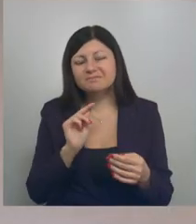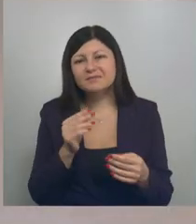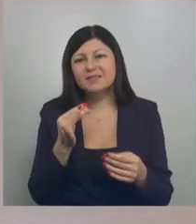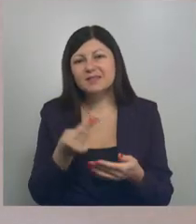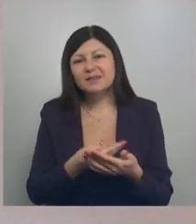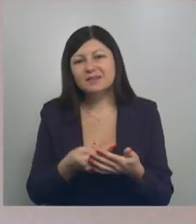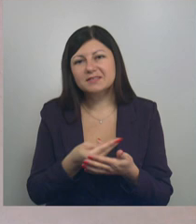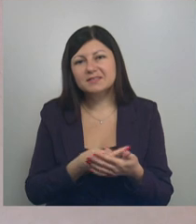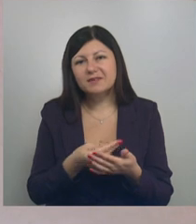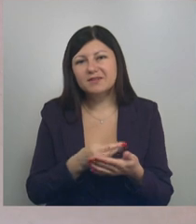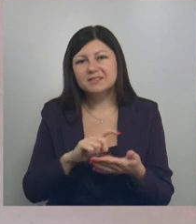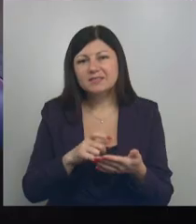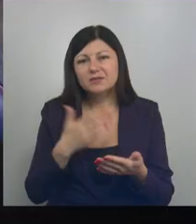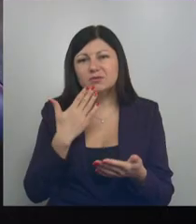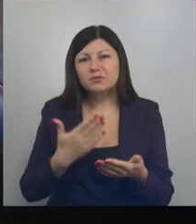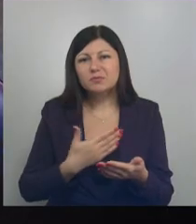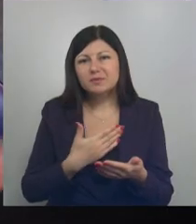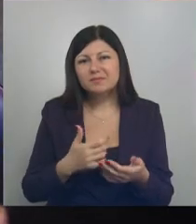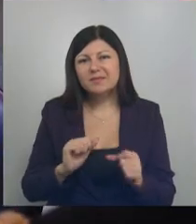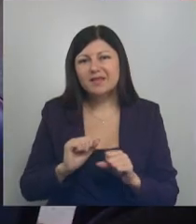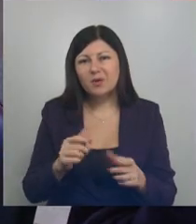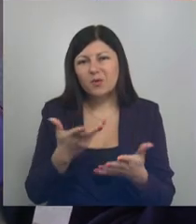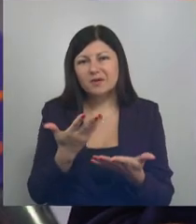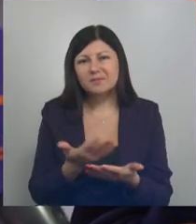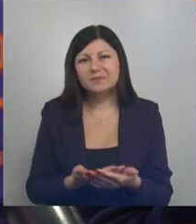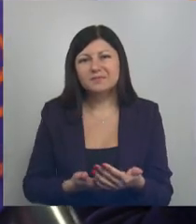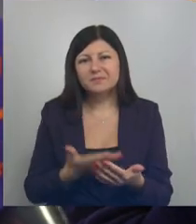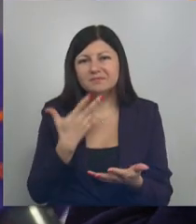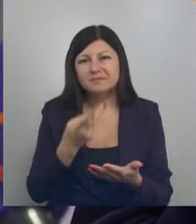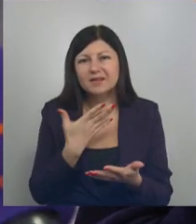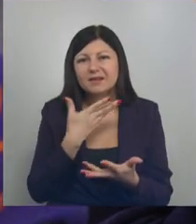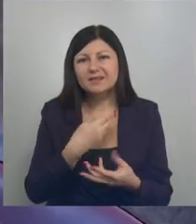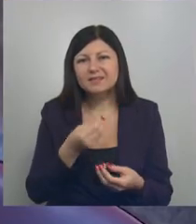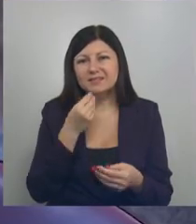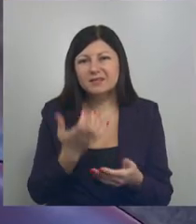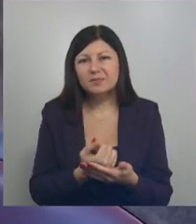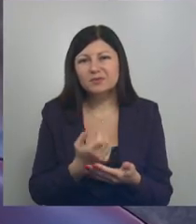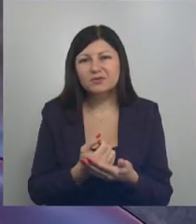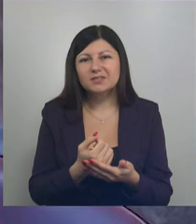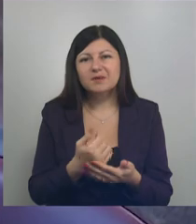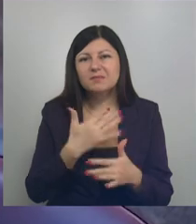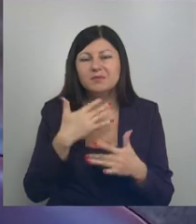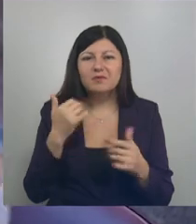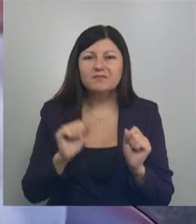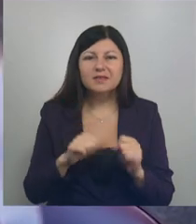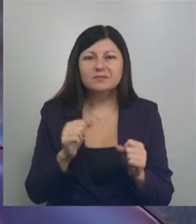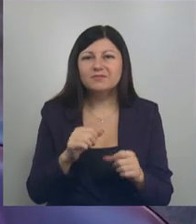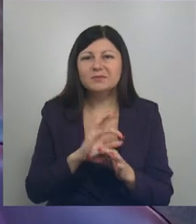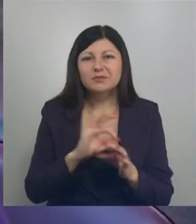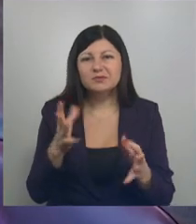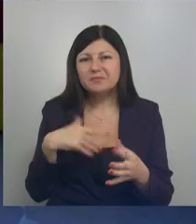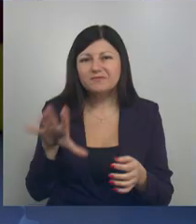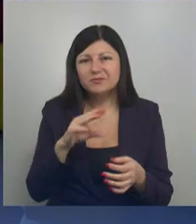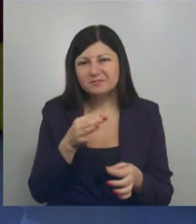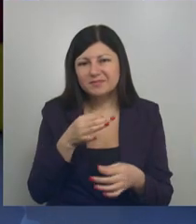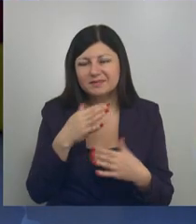нарисовать стикеры с любимыми героями. Вообще шикарно, посмотрите, какая у меня красота получается. Очень много возможностей, вообще круто, классно вообще, мне все